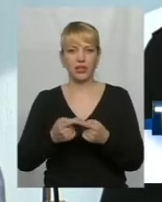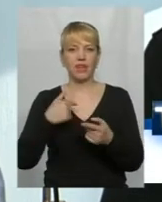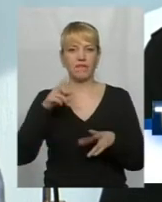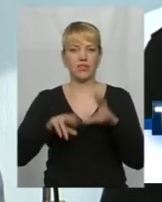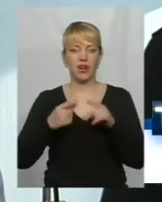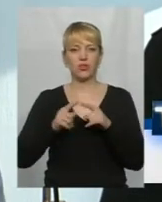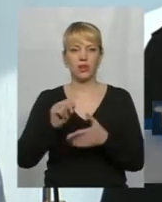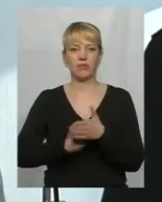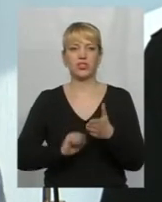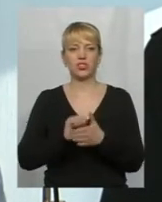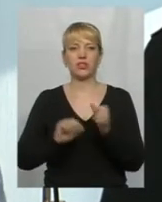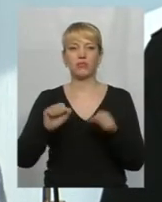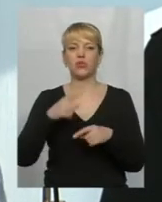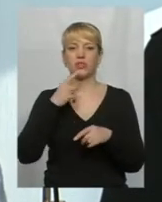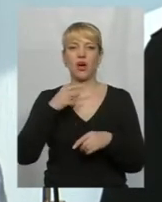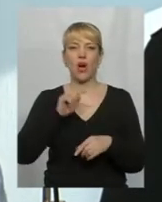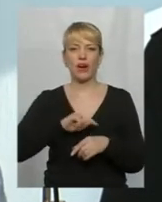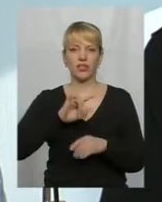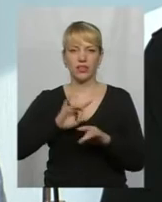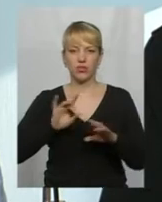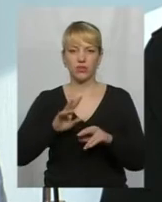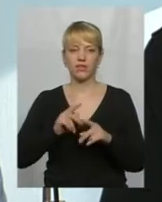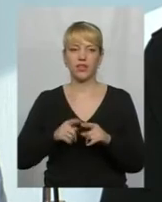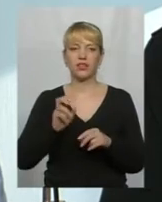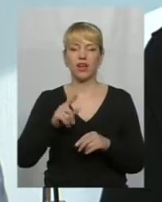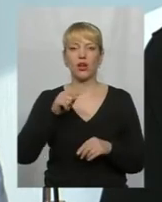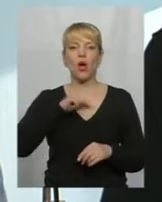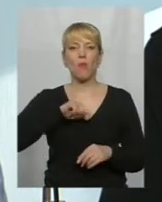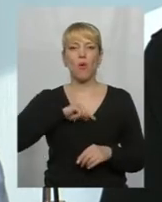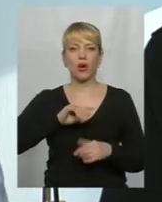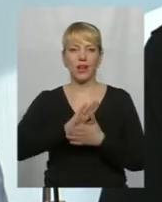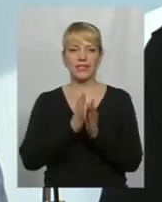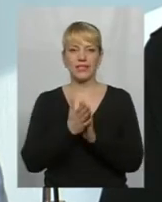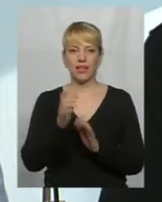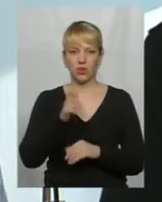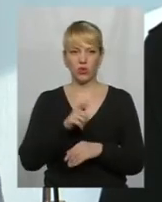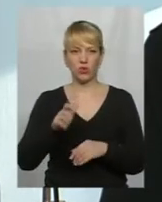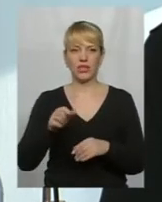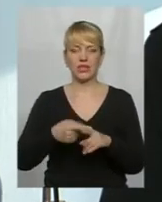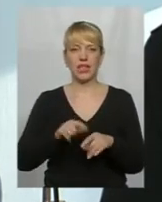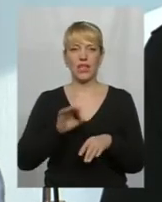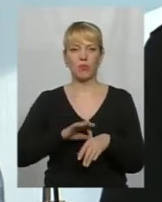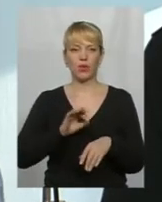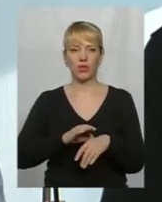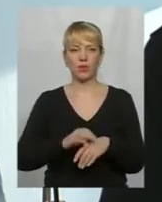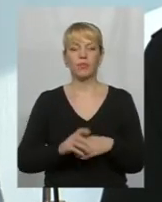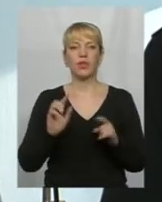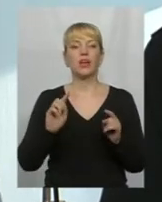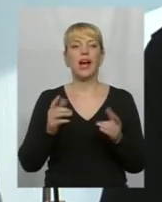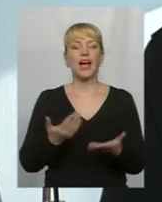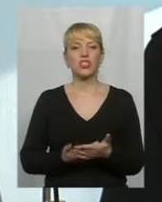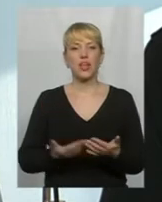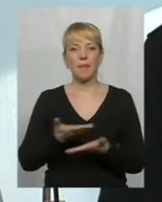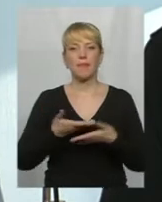причина, можна охарактеризувати свідчим моральним станом цих людей, можна сказати, на болів. Адже ми